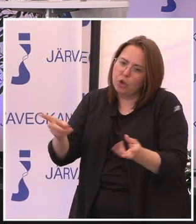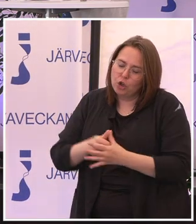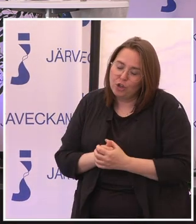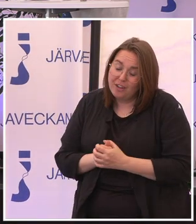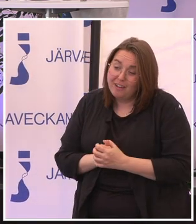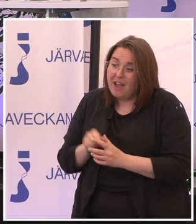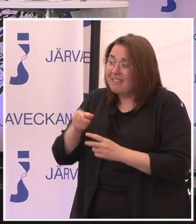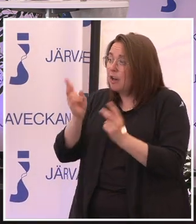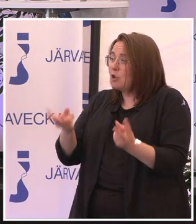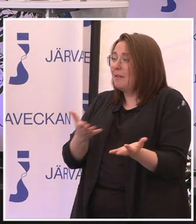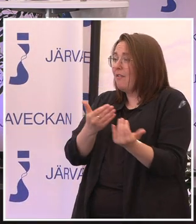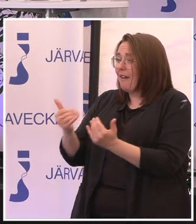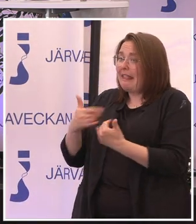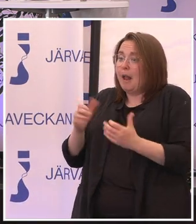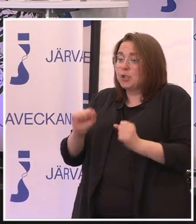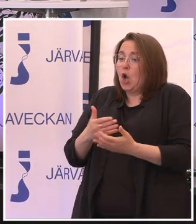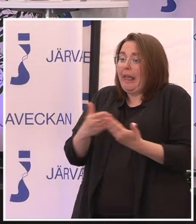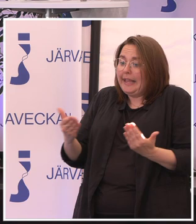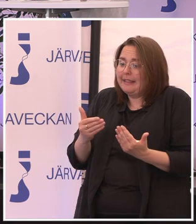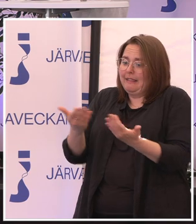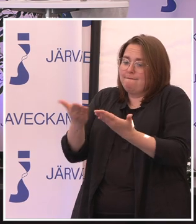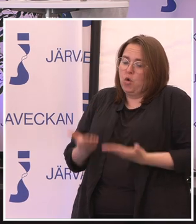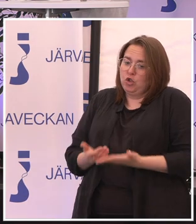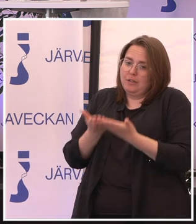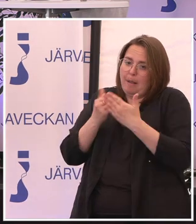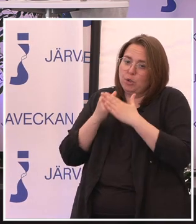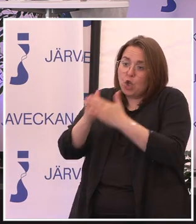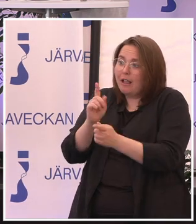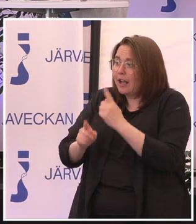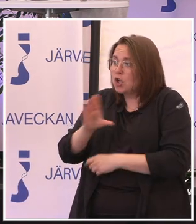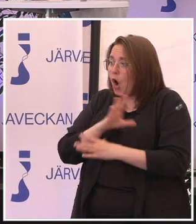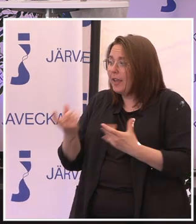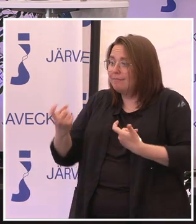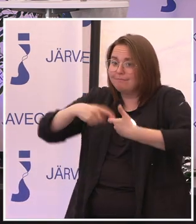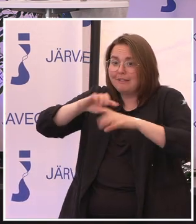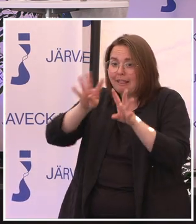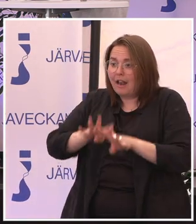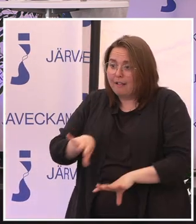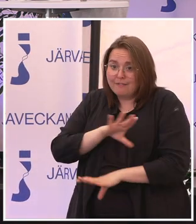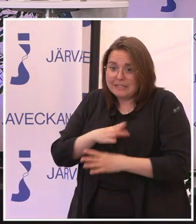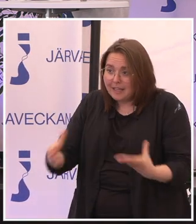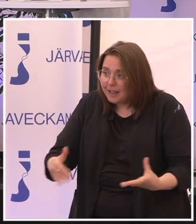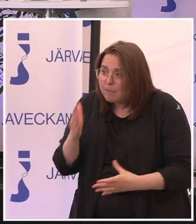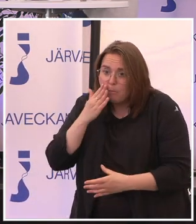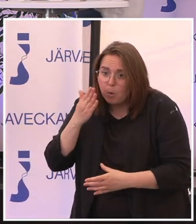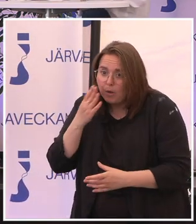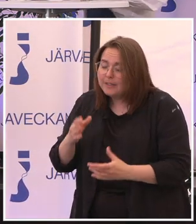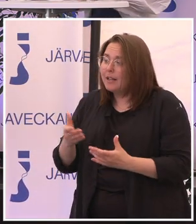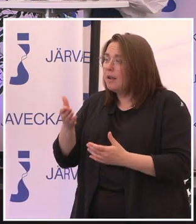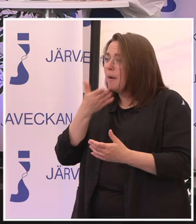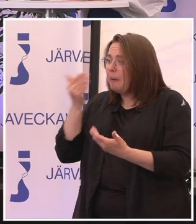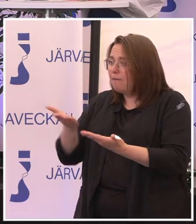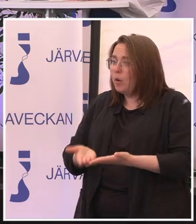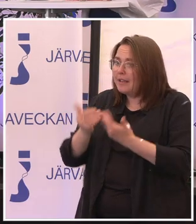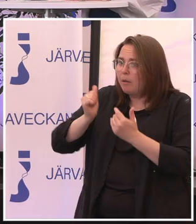För där är det som att förväntningarna är att man inte ska vara... Man kanske inte ens har en uppkoppling på boendet. Man får inte hjälp att